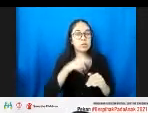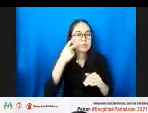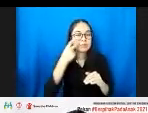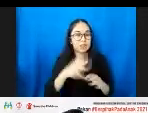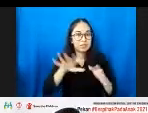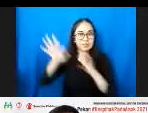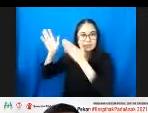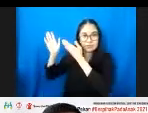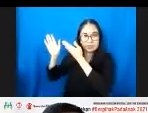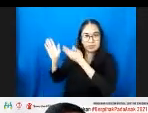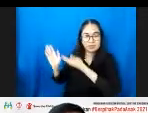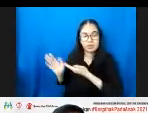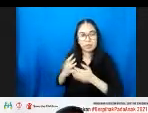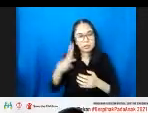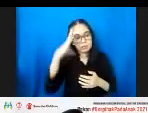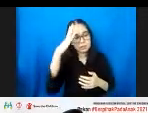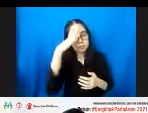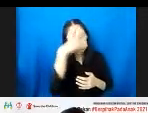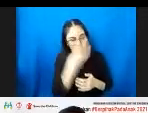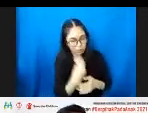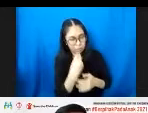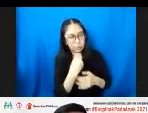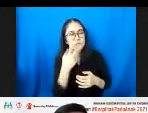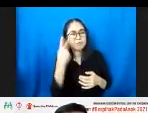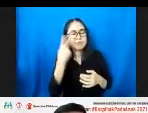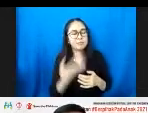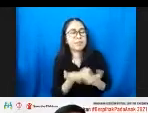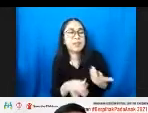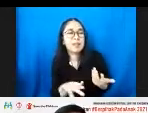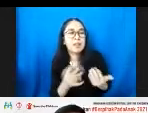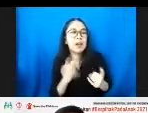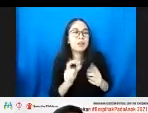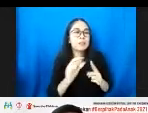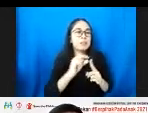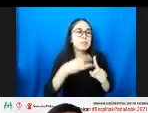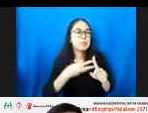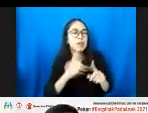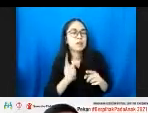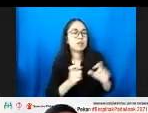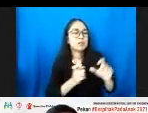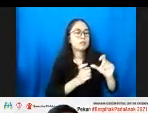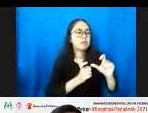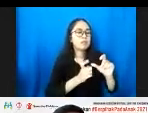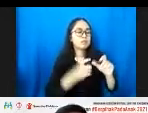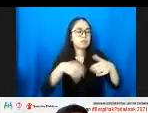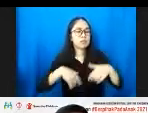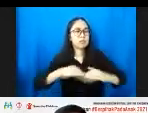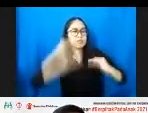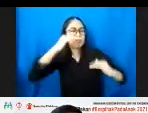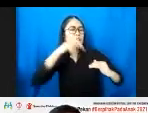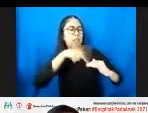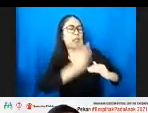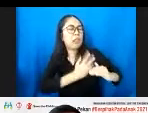pergi ke UNICEF, atau ke WHO, atau ke PBB, kalau ada peta stunting, Indonesia masih disamakan dengan